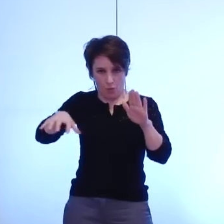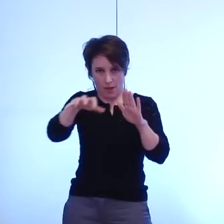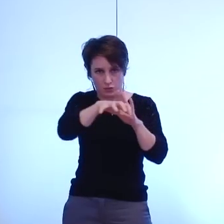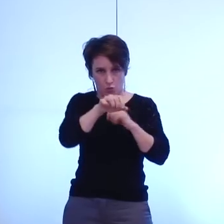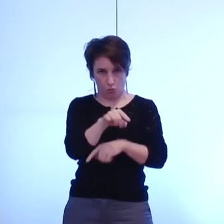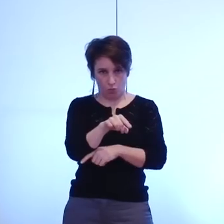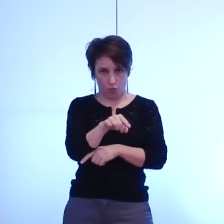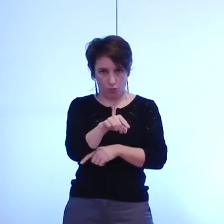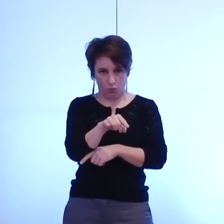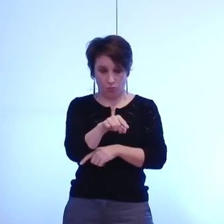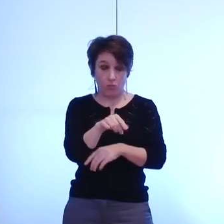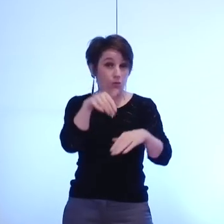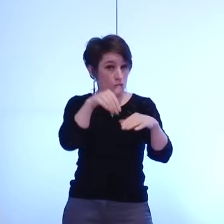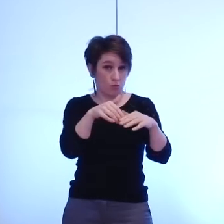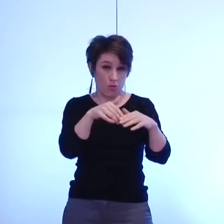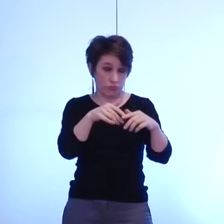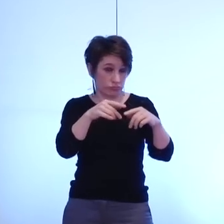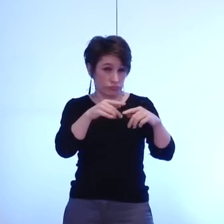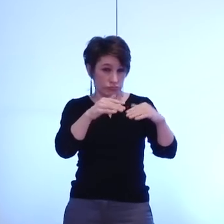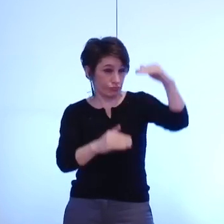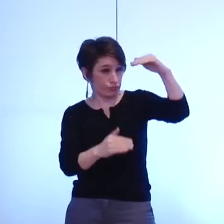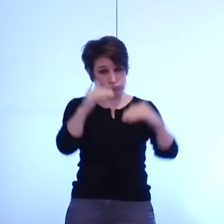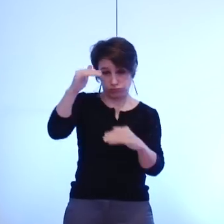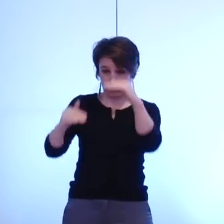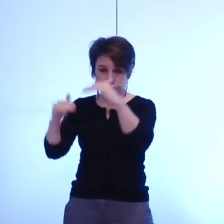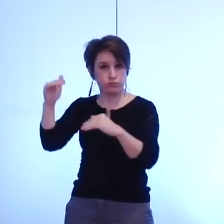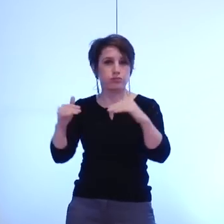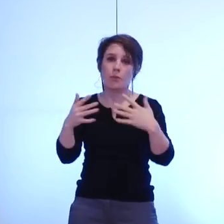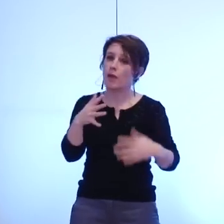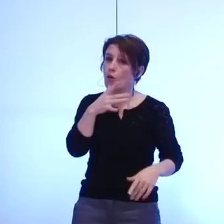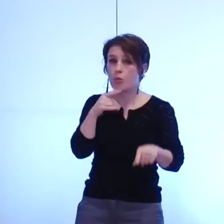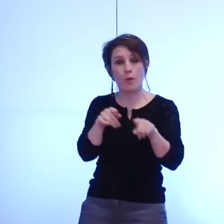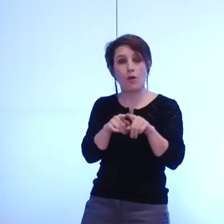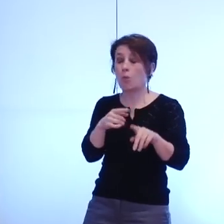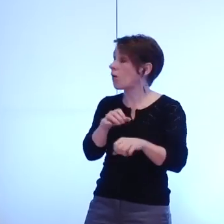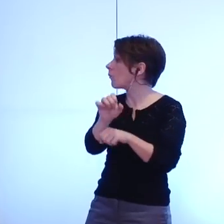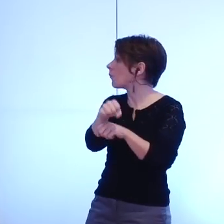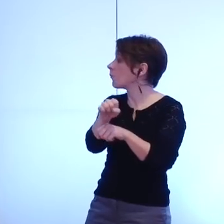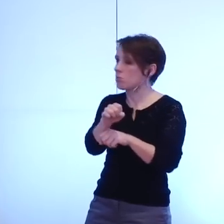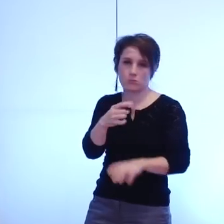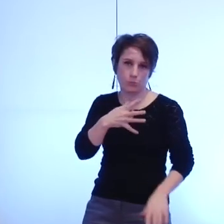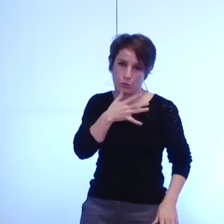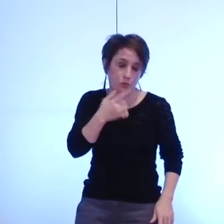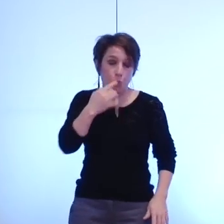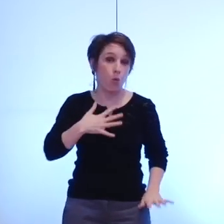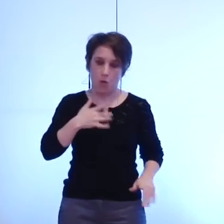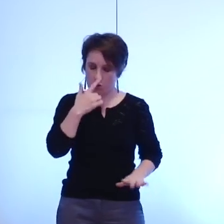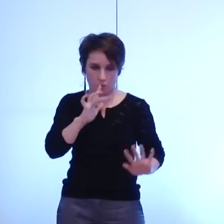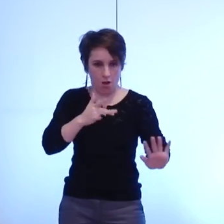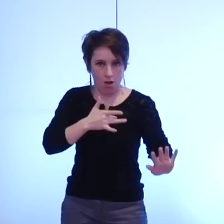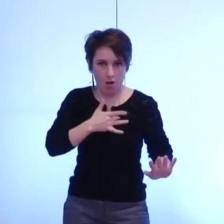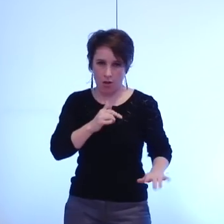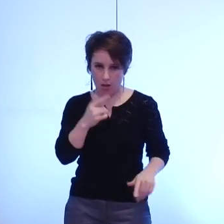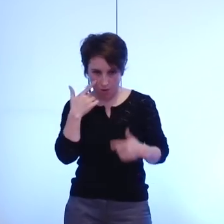des hétérogénéités qui ne peuvent nous laisser indifférents en tout cas qui ne me laissent en aucun cas indifférent des